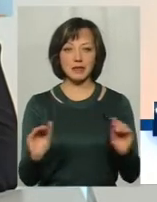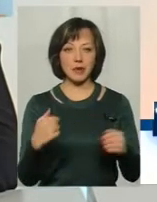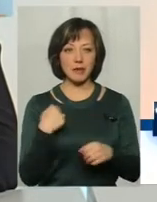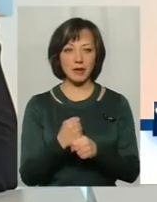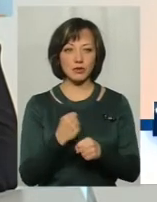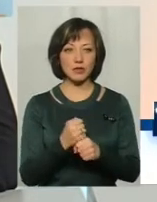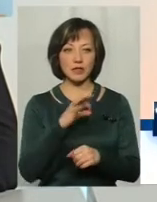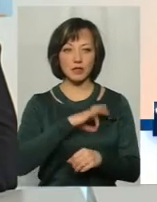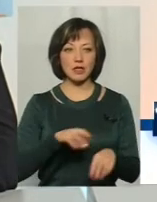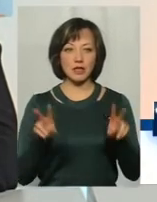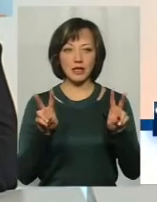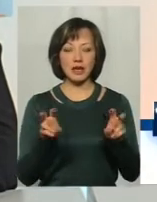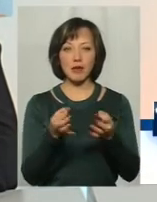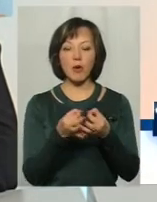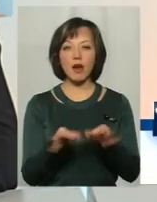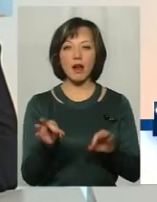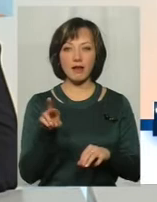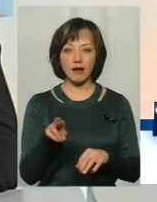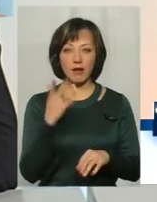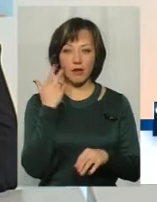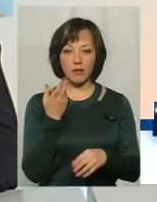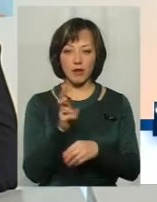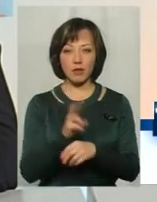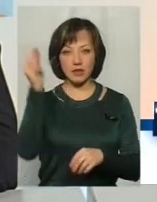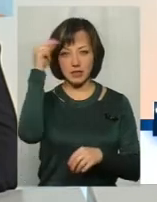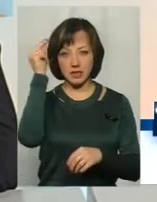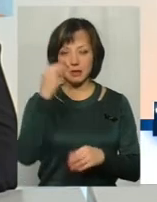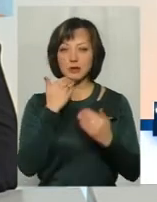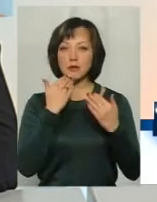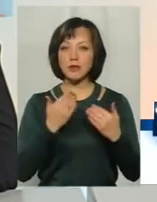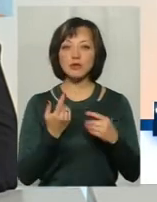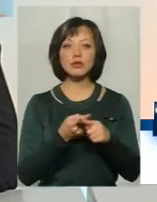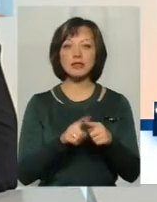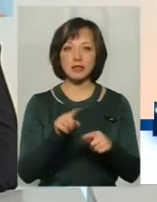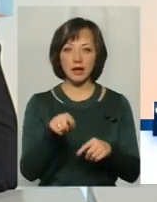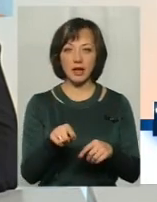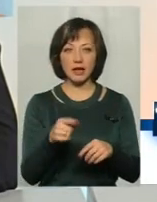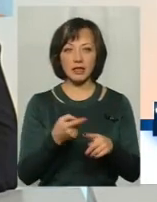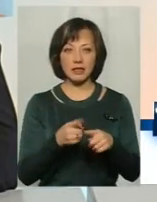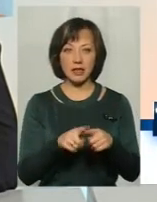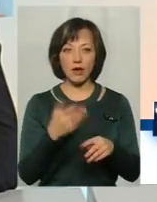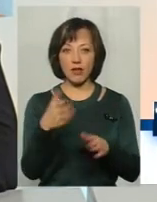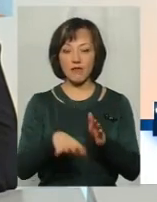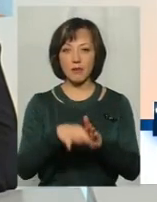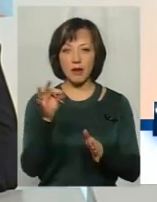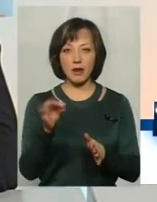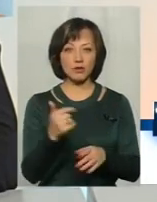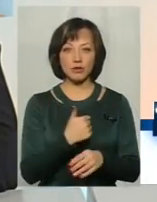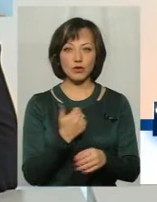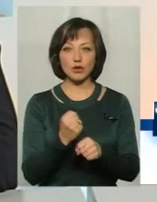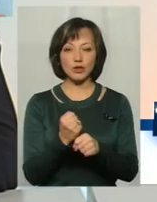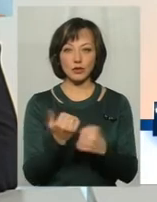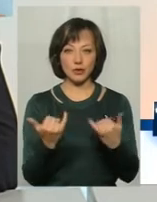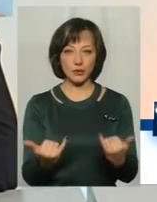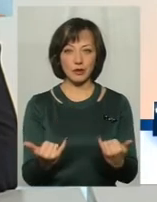працюю, застосовувати такий термін демократія. Коли вони приходять на заняття, і вони запитують, а що це таке? Я кажу, це коли ви вибираєте те, що ви сьогодні будете